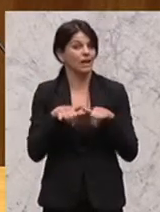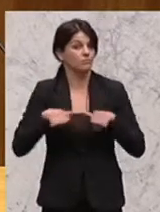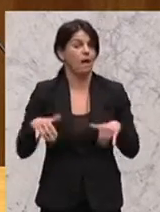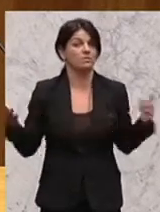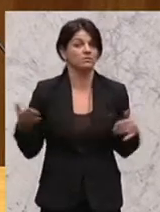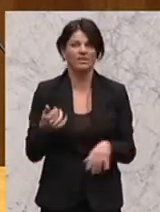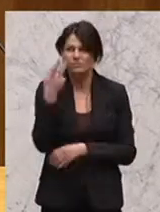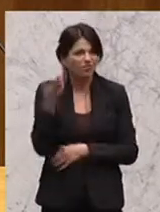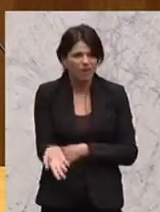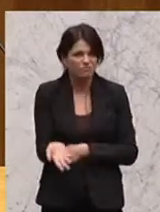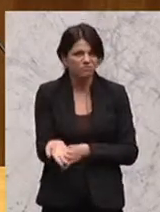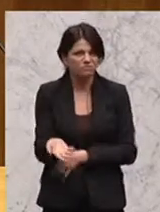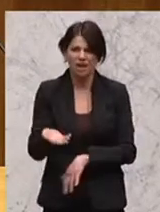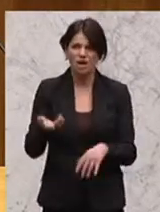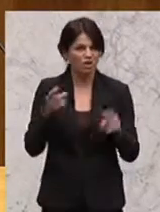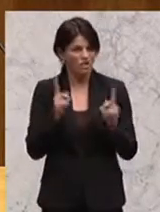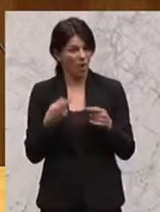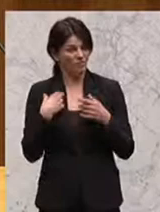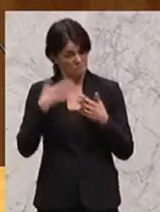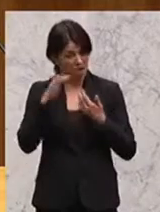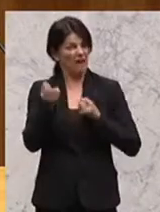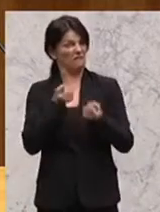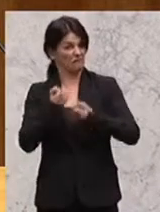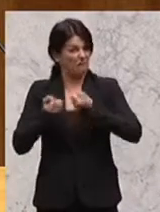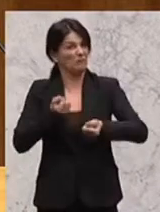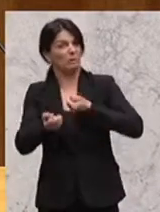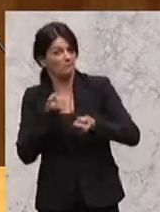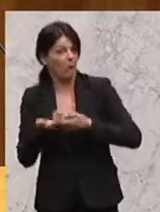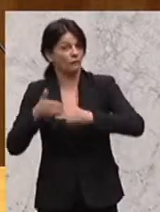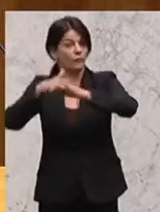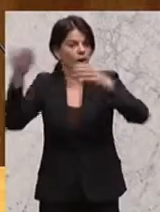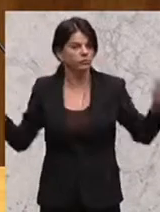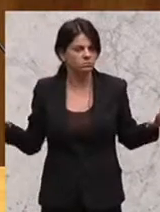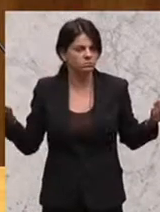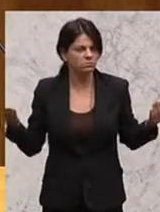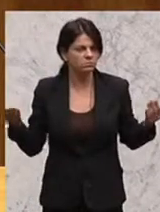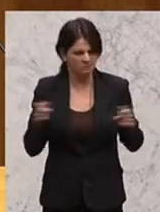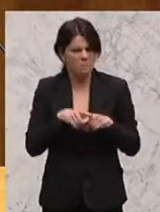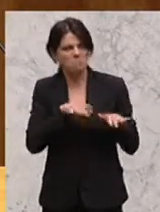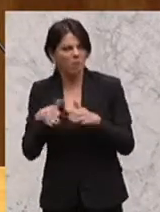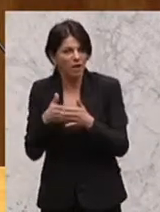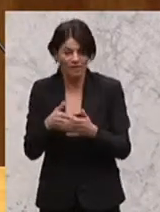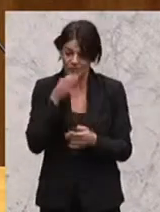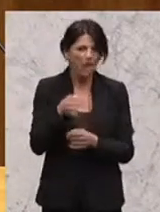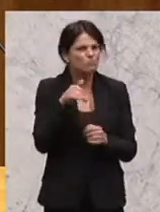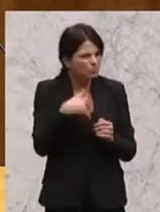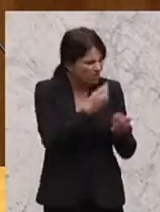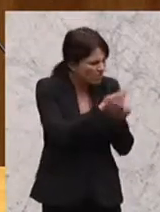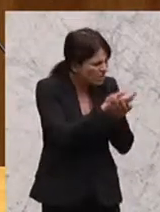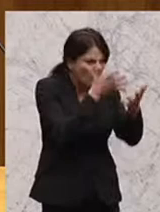soll das konkret ausschauen? Soll da wieder die Bürokratie überhand nehmen? Ist es da jetzt die große Kontrolle des Einkommens?